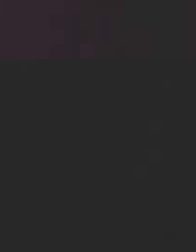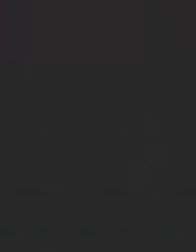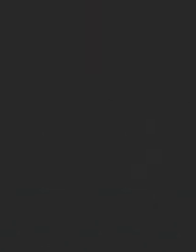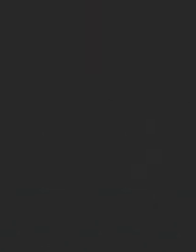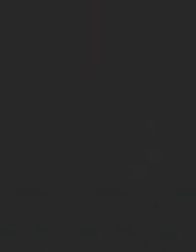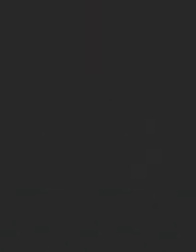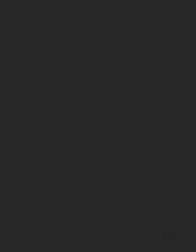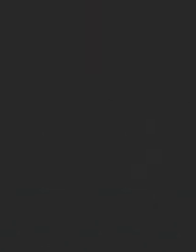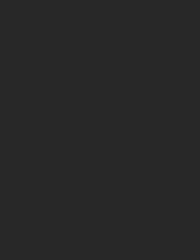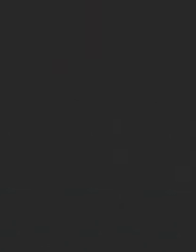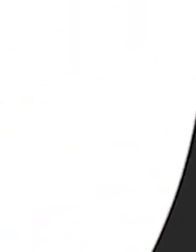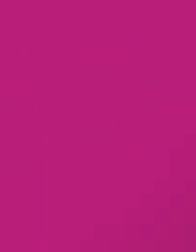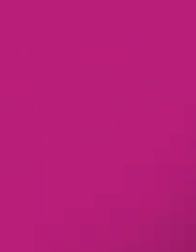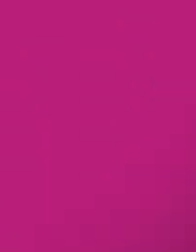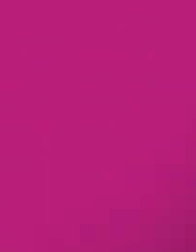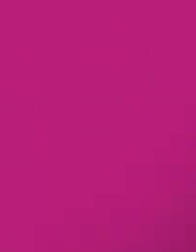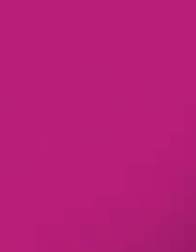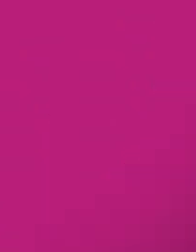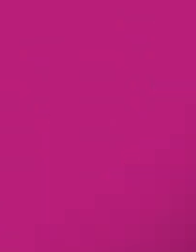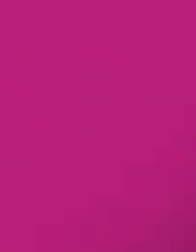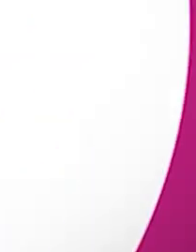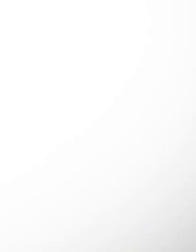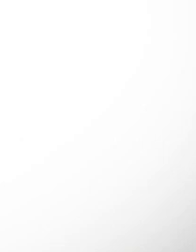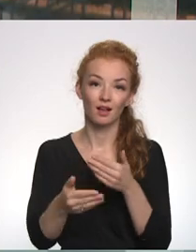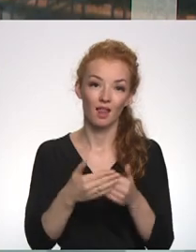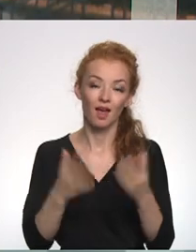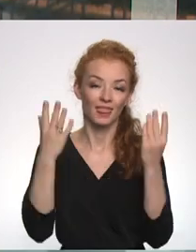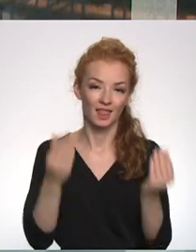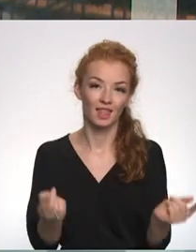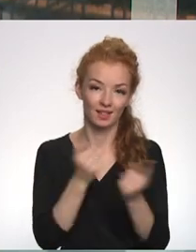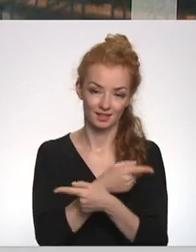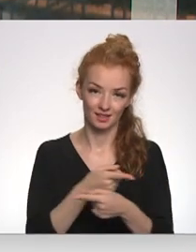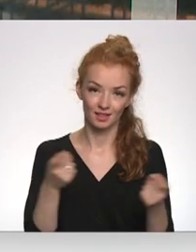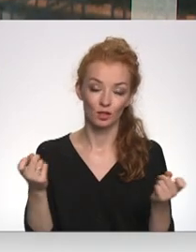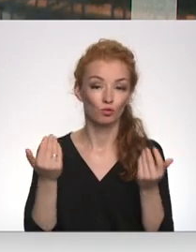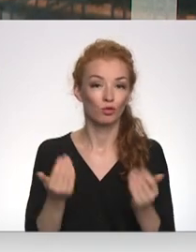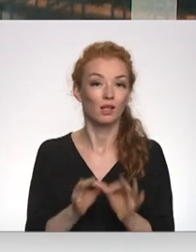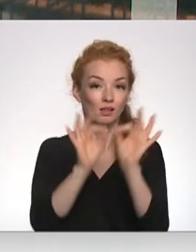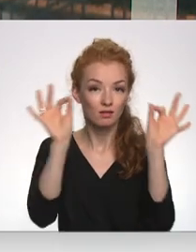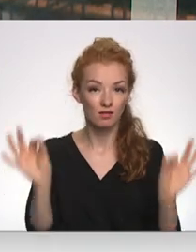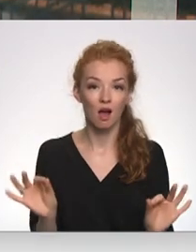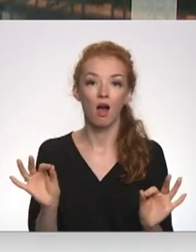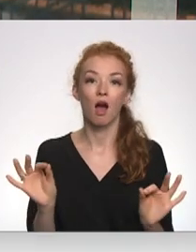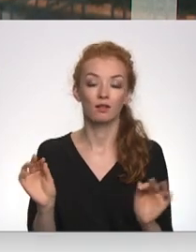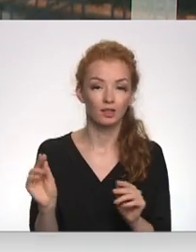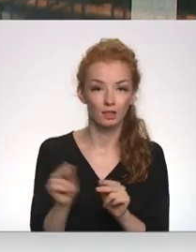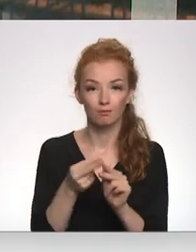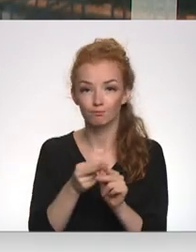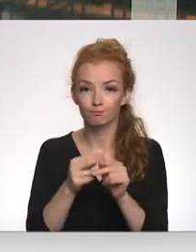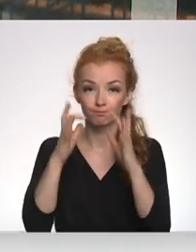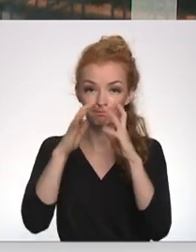Re, visi ēters ir te! Šodiena sākti darbija pieminekļa pārdaugavā